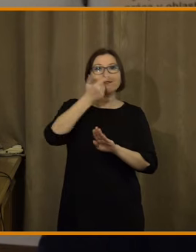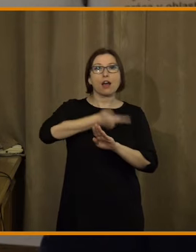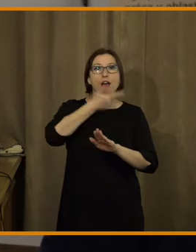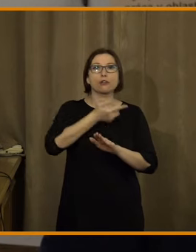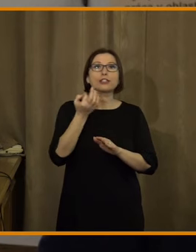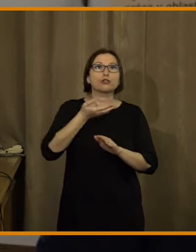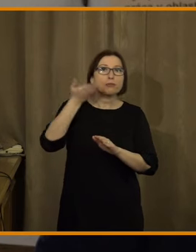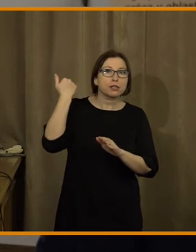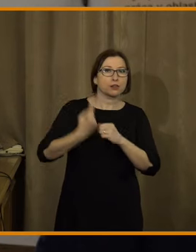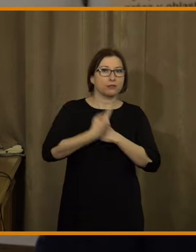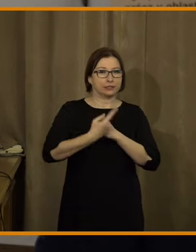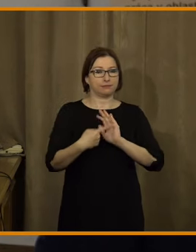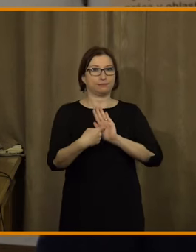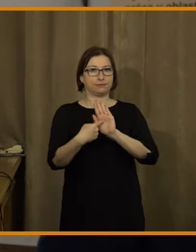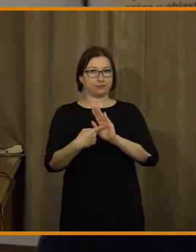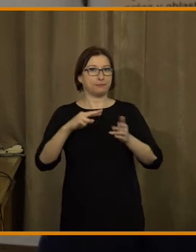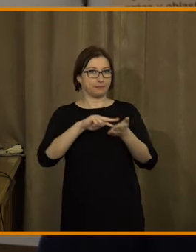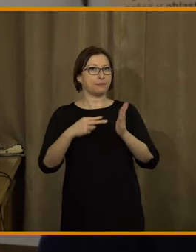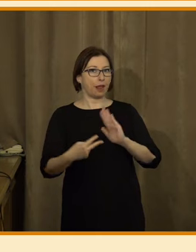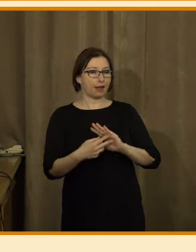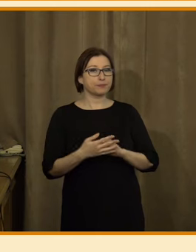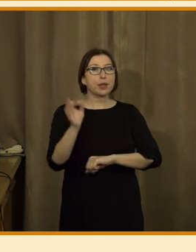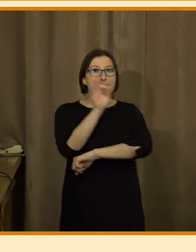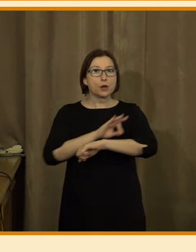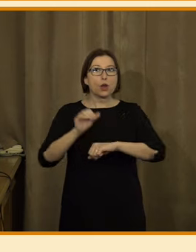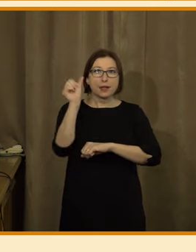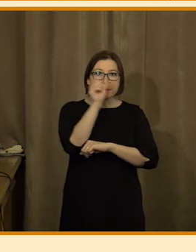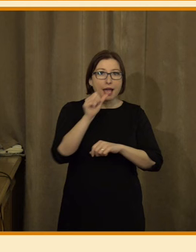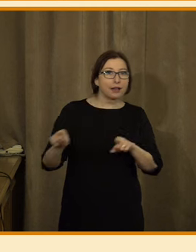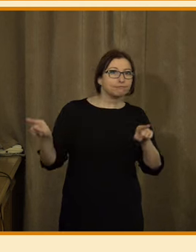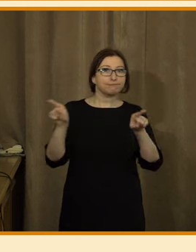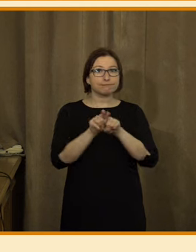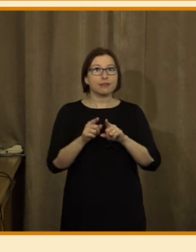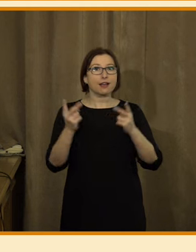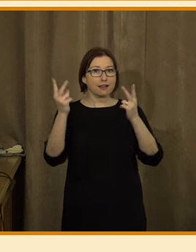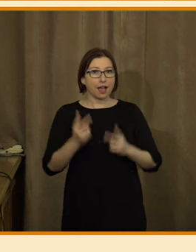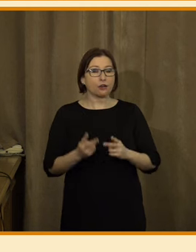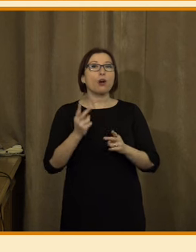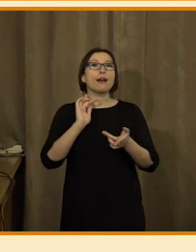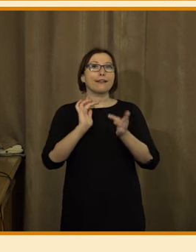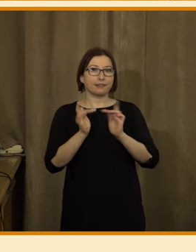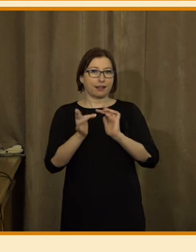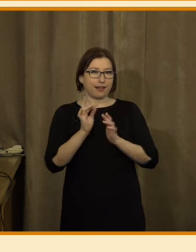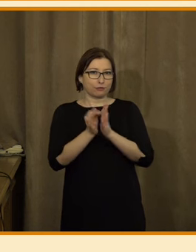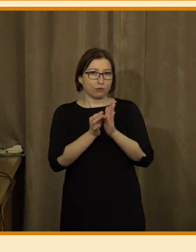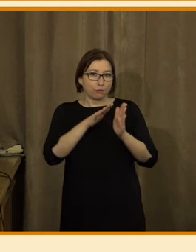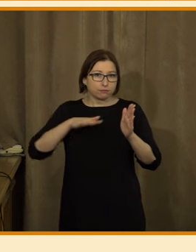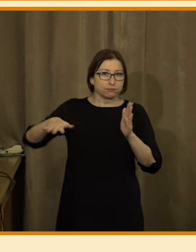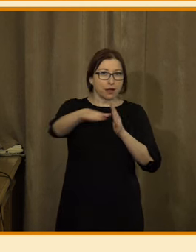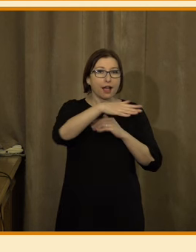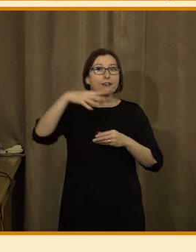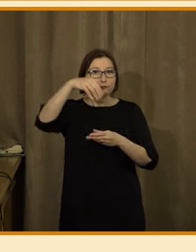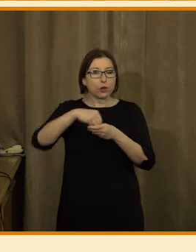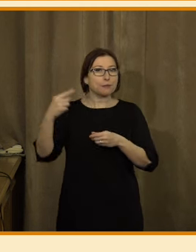roky dělali. Ten projekt jsme nazvali stejně jako dnešní sympózium Digitální doba s lidskou tváří.